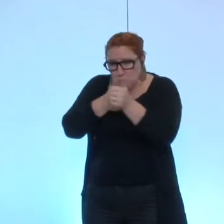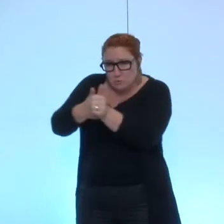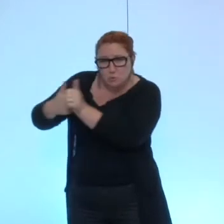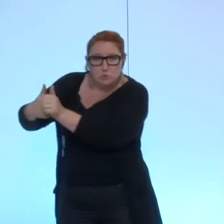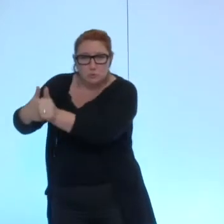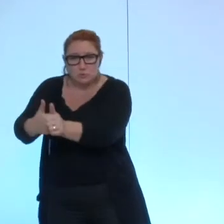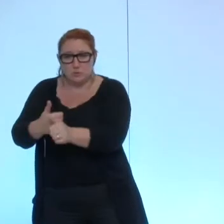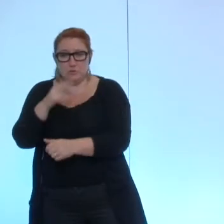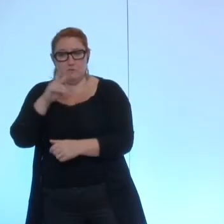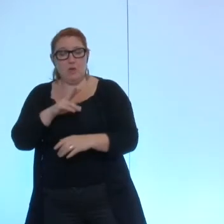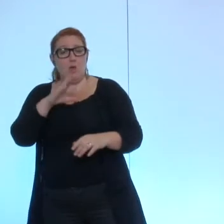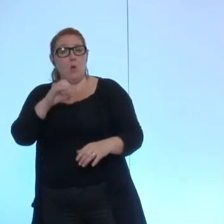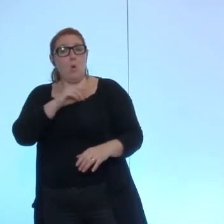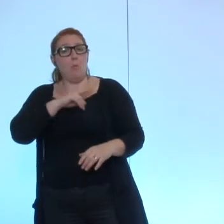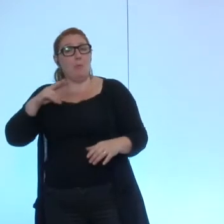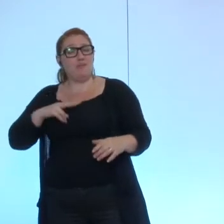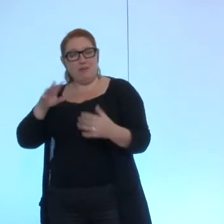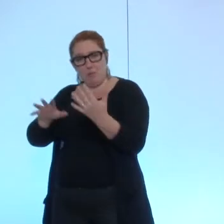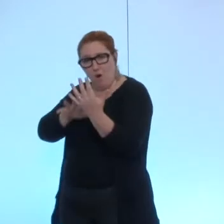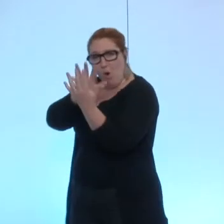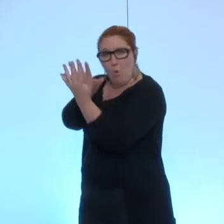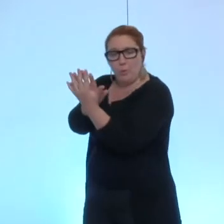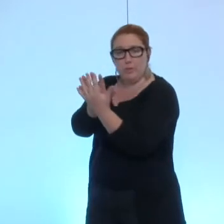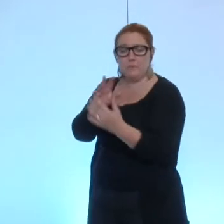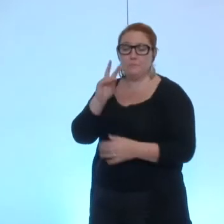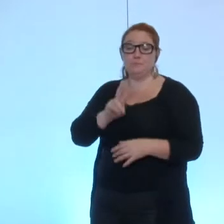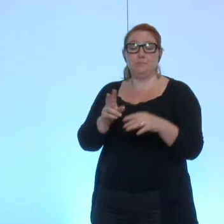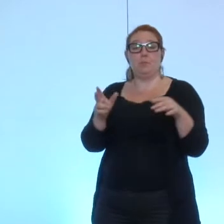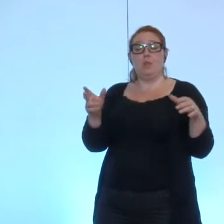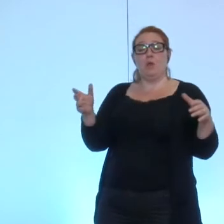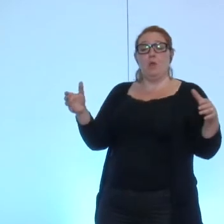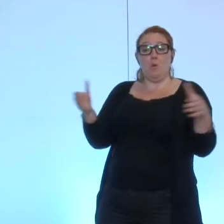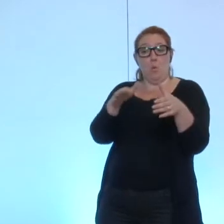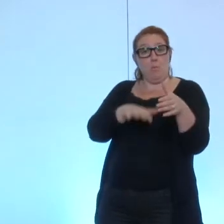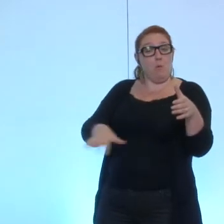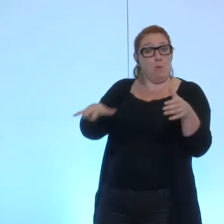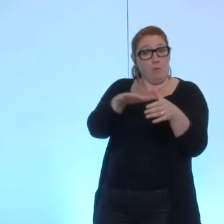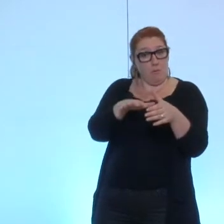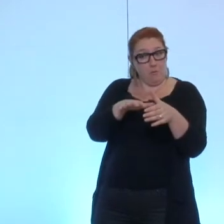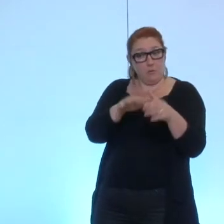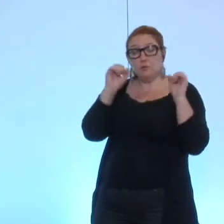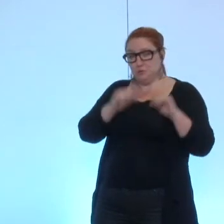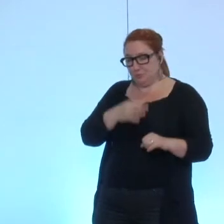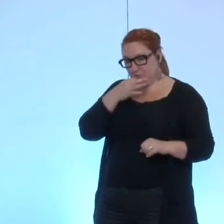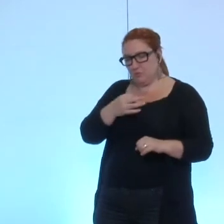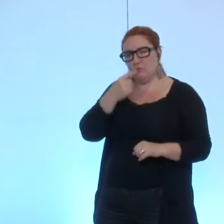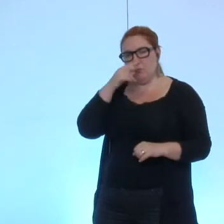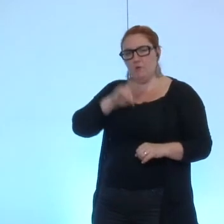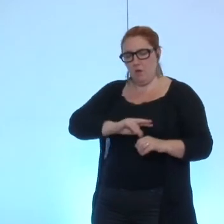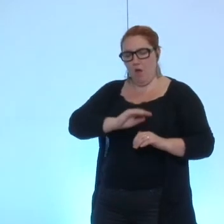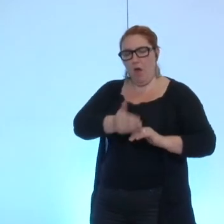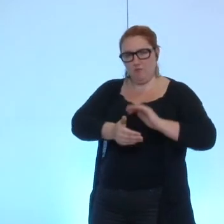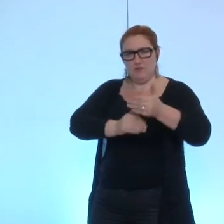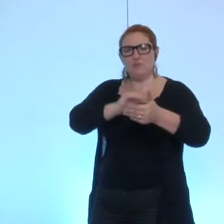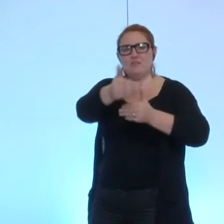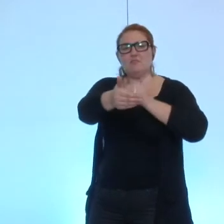rencontrer les copropriétaires enfin le groupement que les choses avancent j'ai eu une première